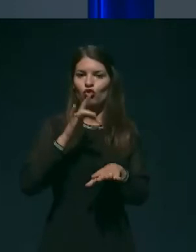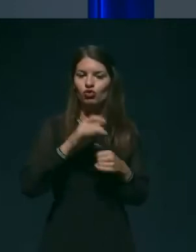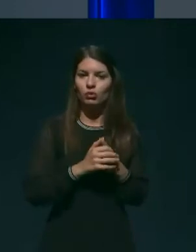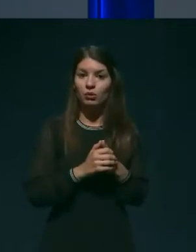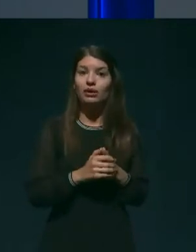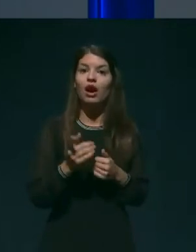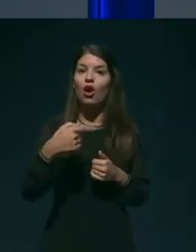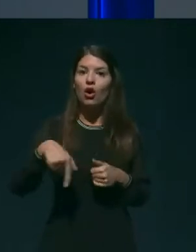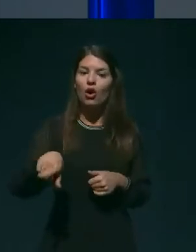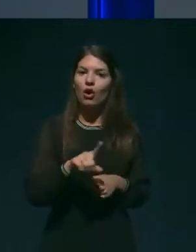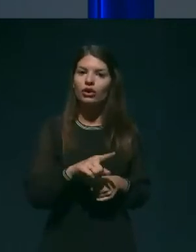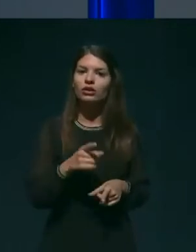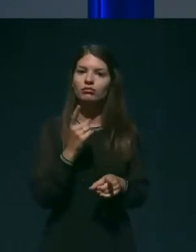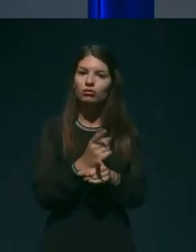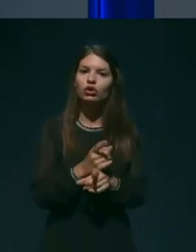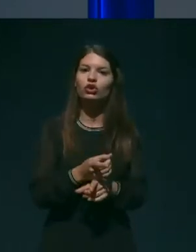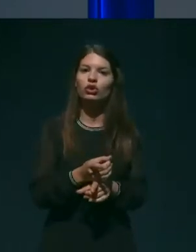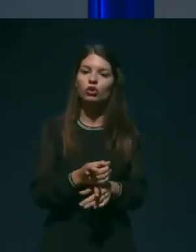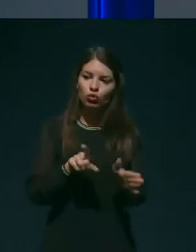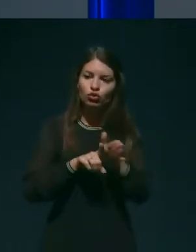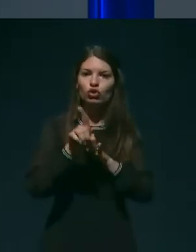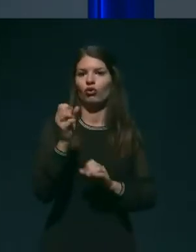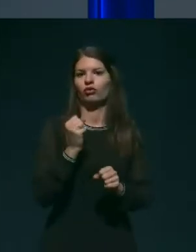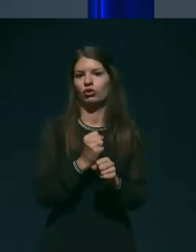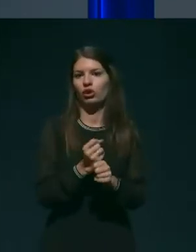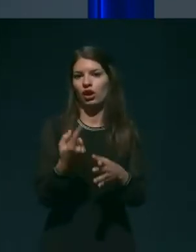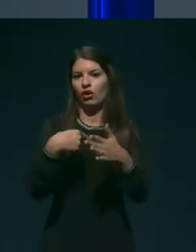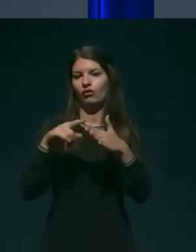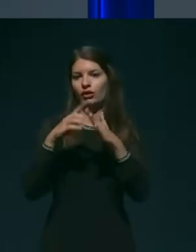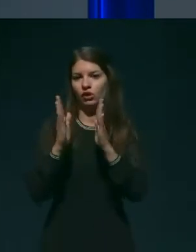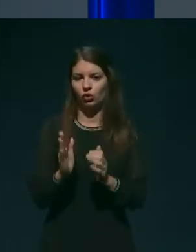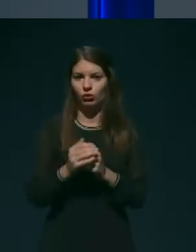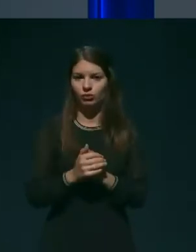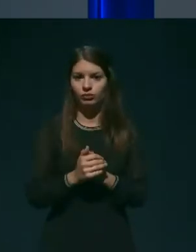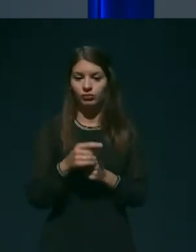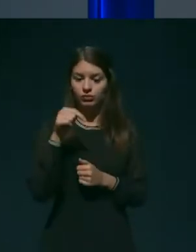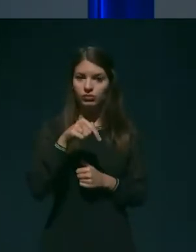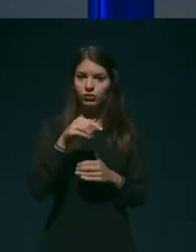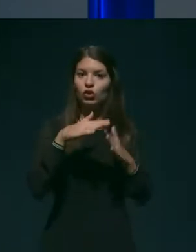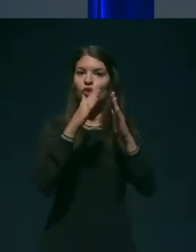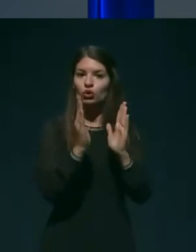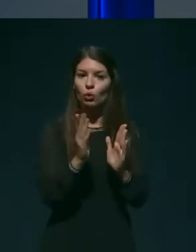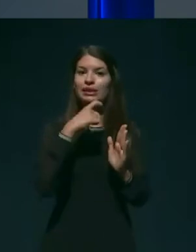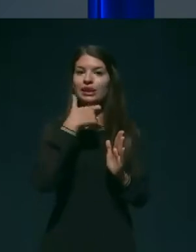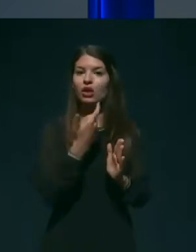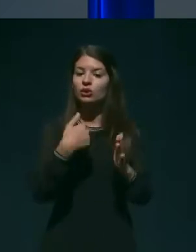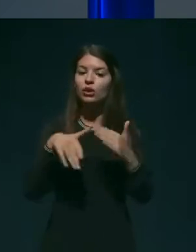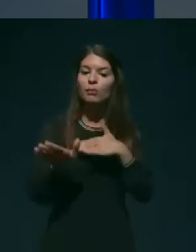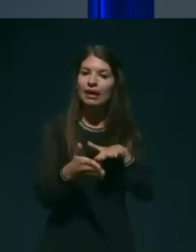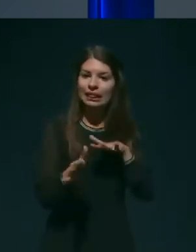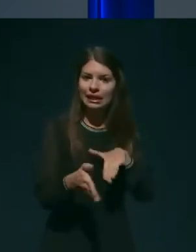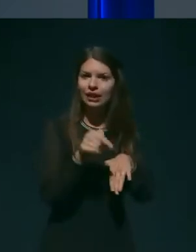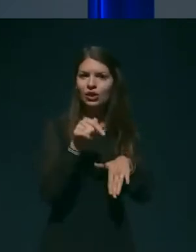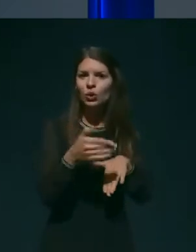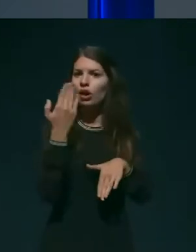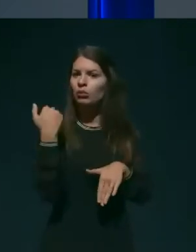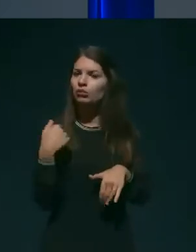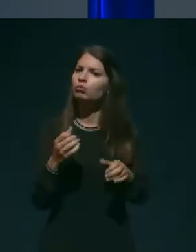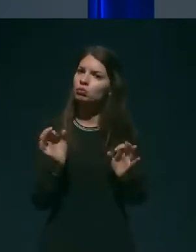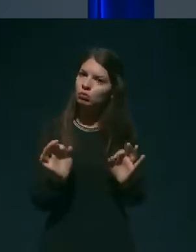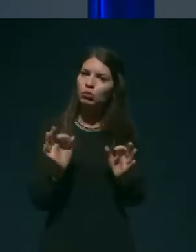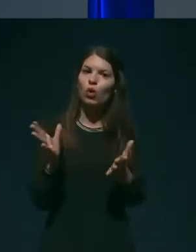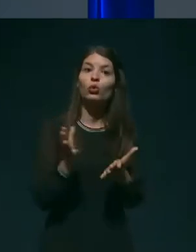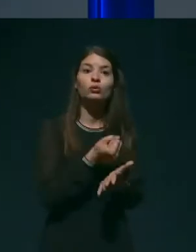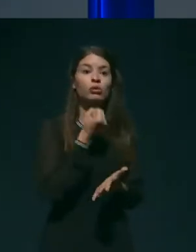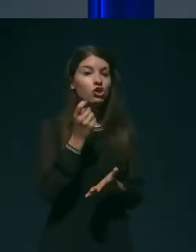epidemijo v svojem domu. In pravzaprav, prav ta dom starostnikov v Metliki je bil ena taka dokaj uspešna zgodba, ki je